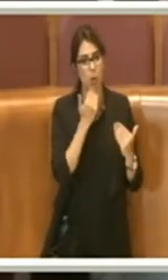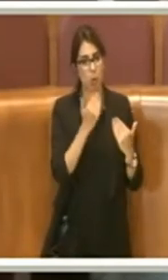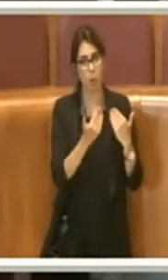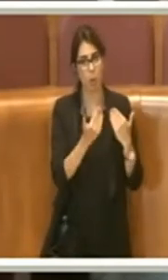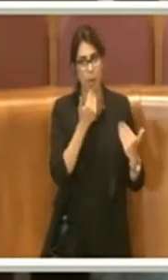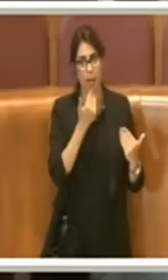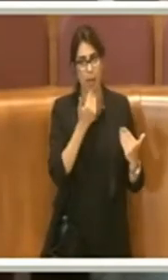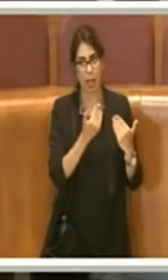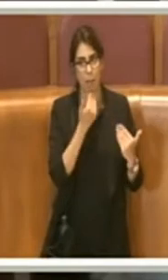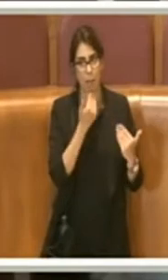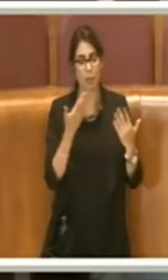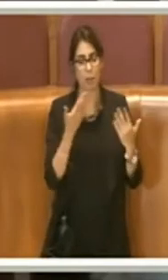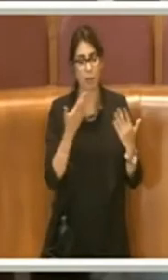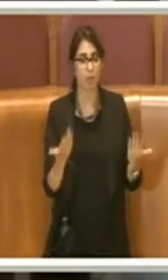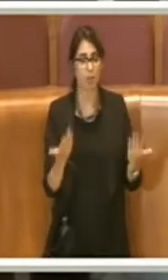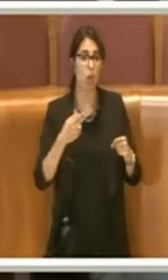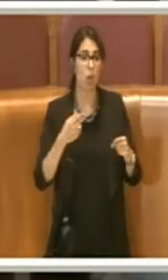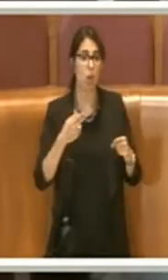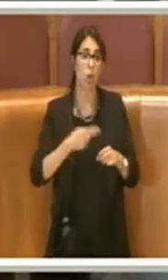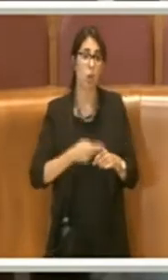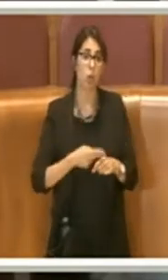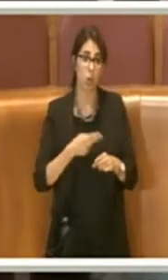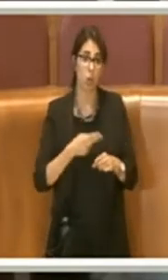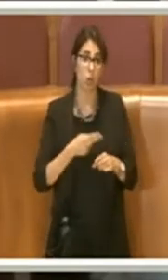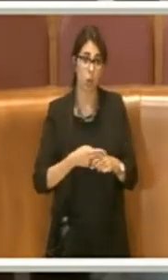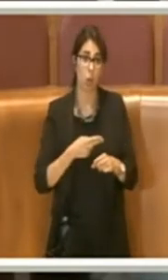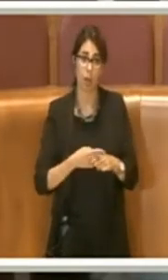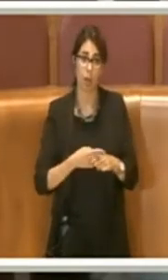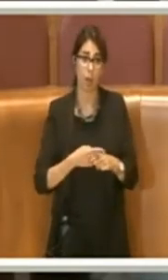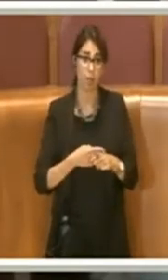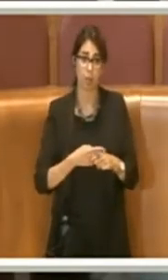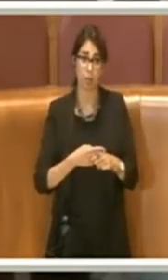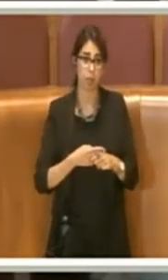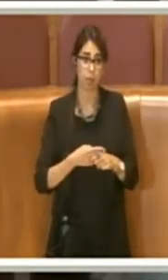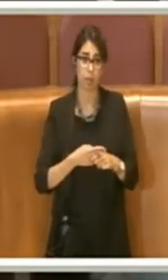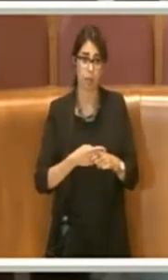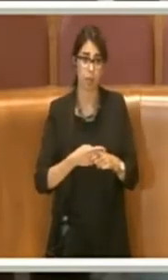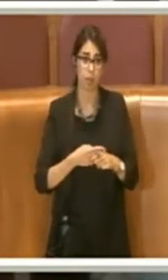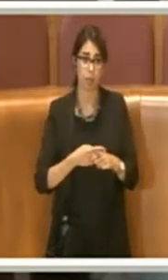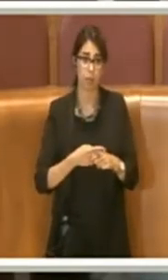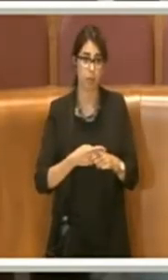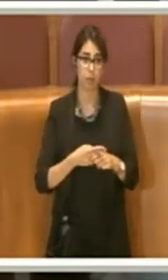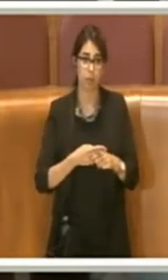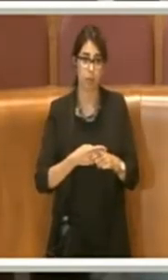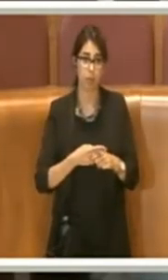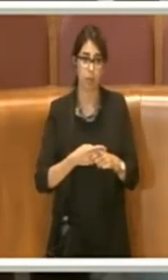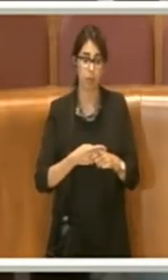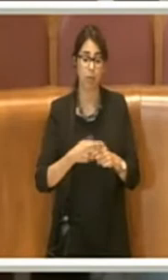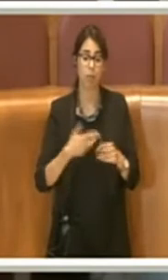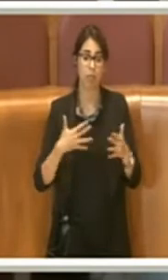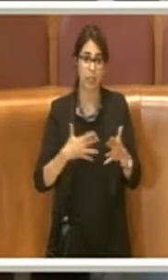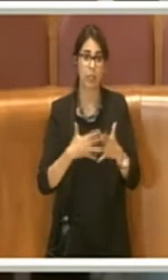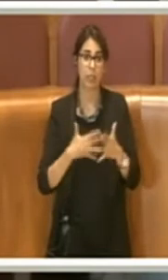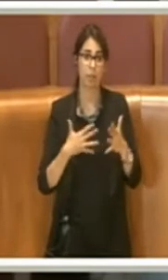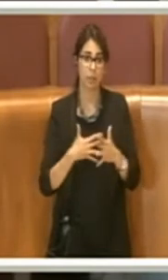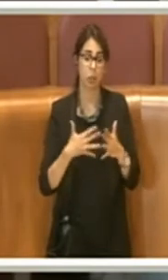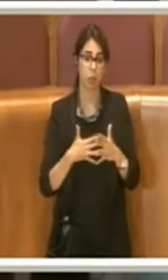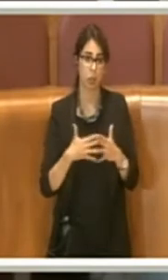Roma si è trovata ad affrontare delle difficoltà non indifferenti.